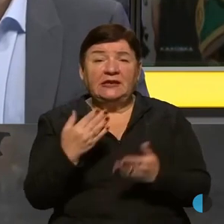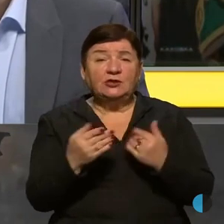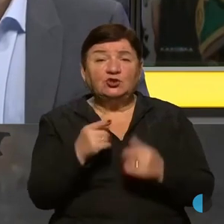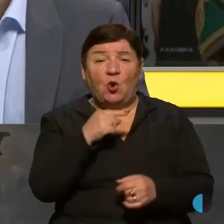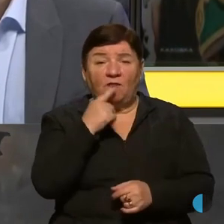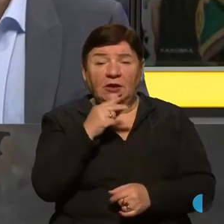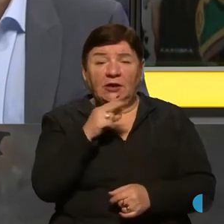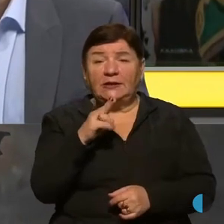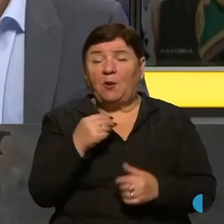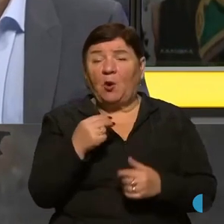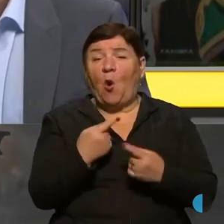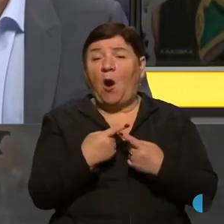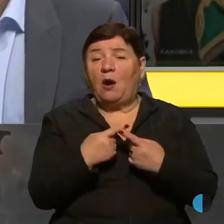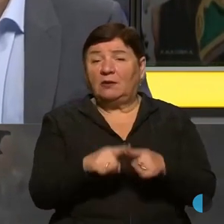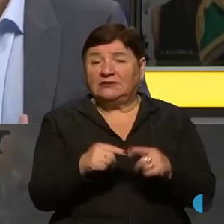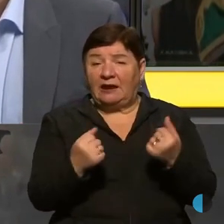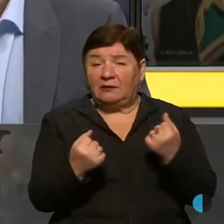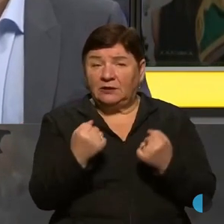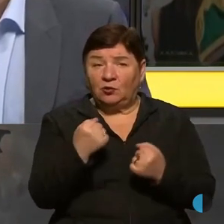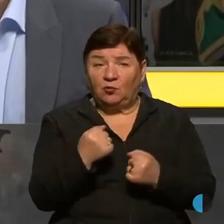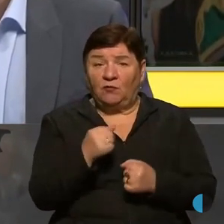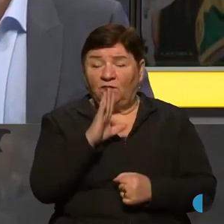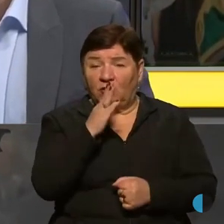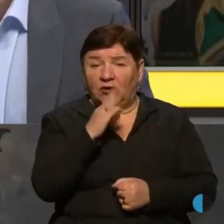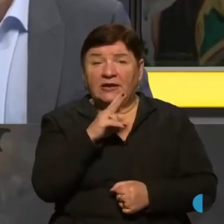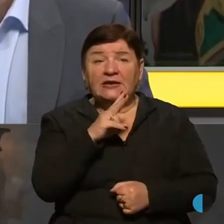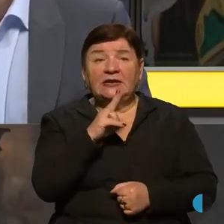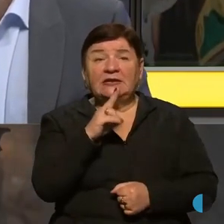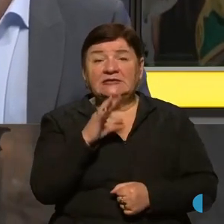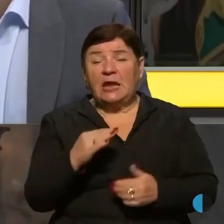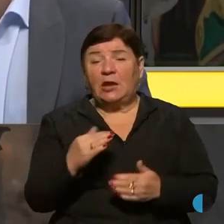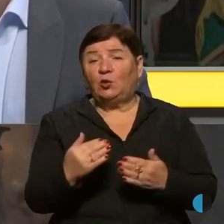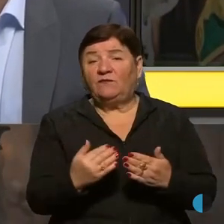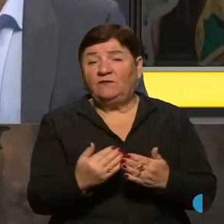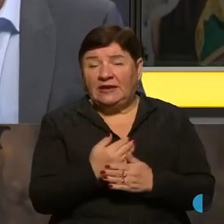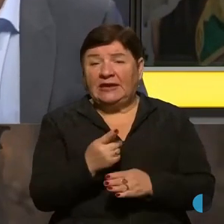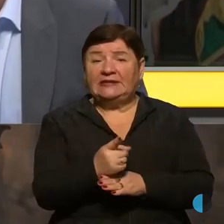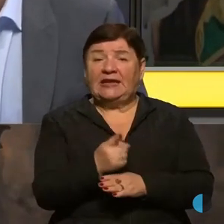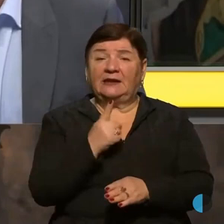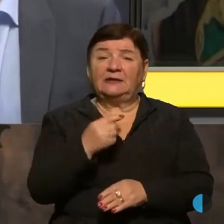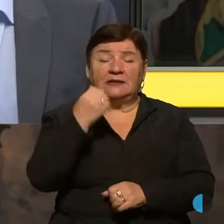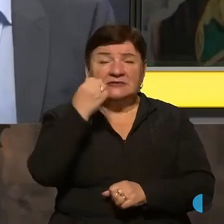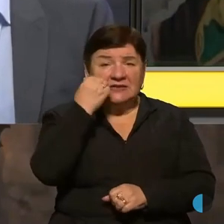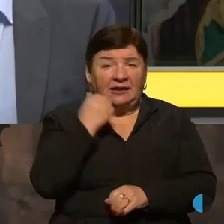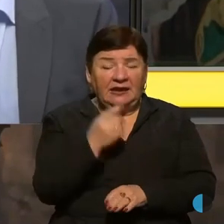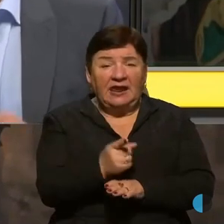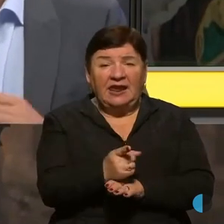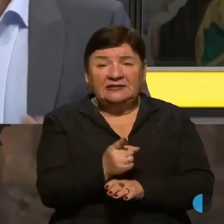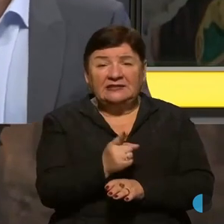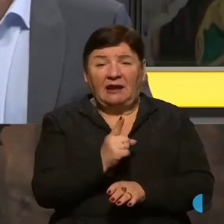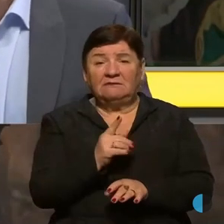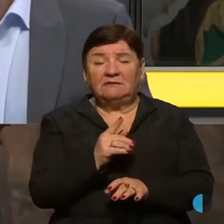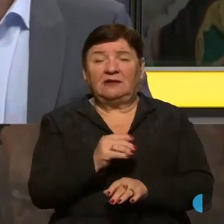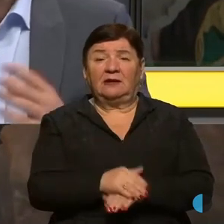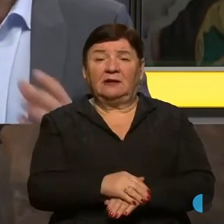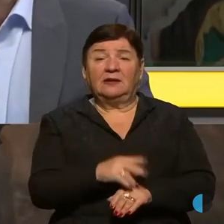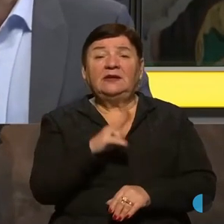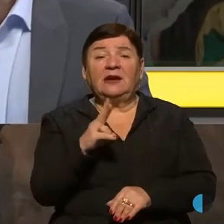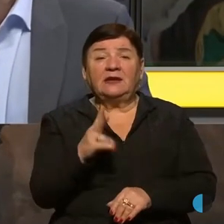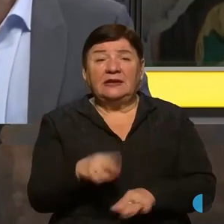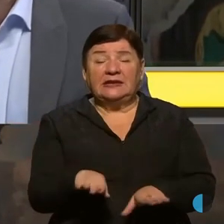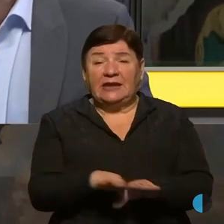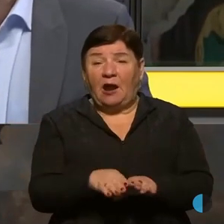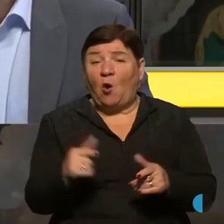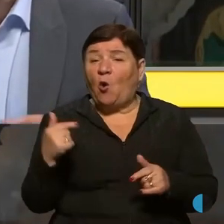техніку, яку зосередив ворог, яка це техніка? Це нові танки, це старі танки, чи це взагалі, так